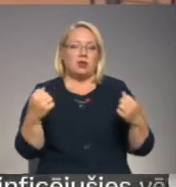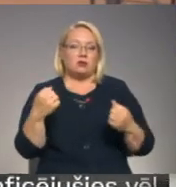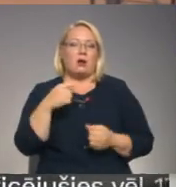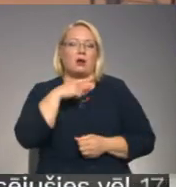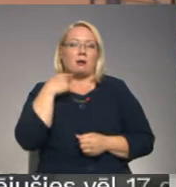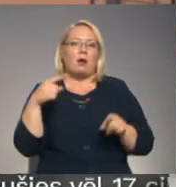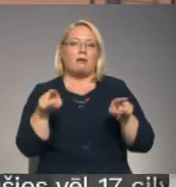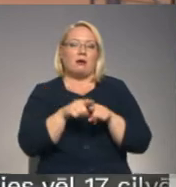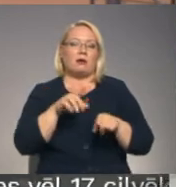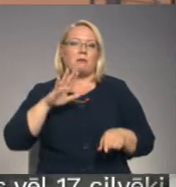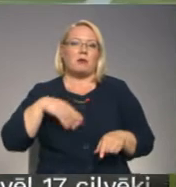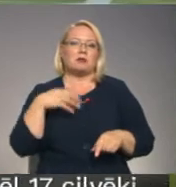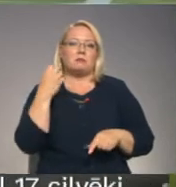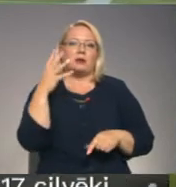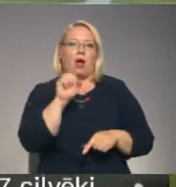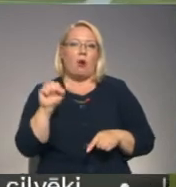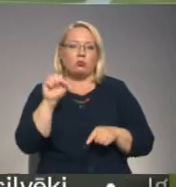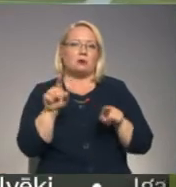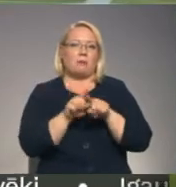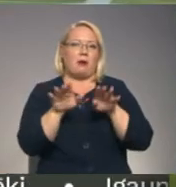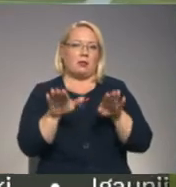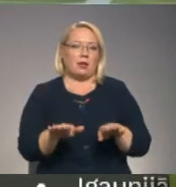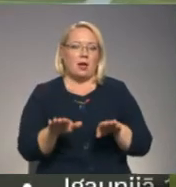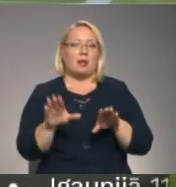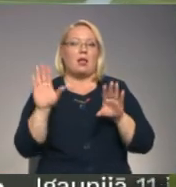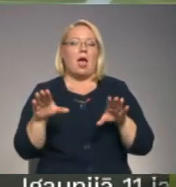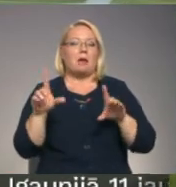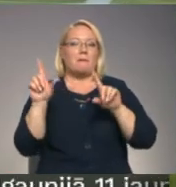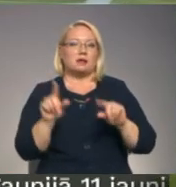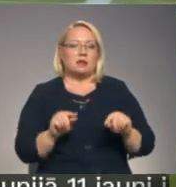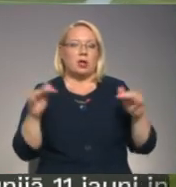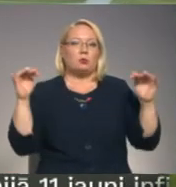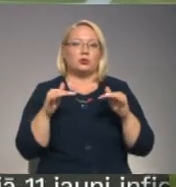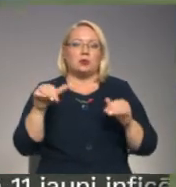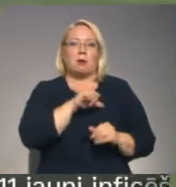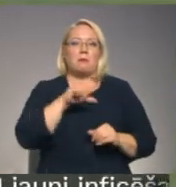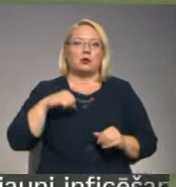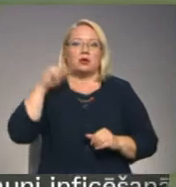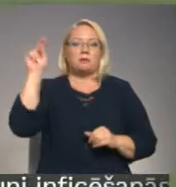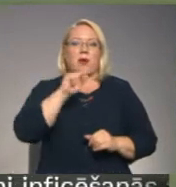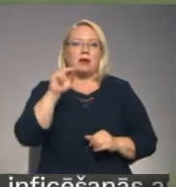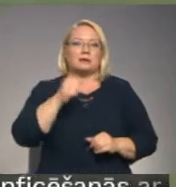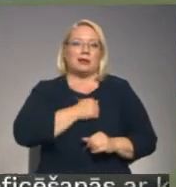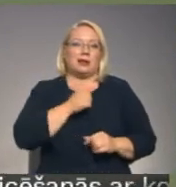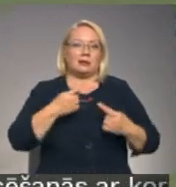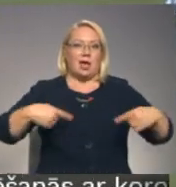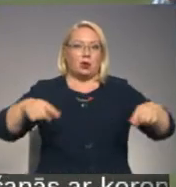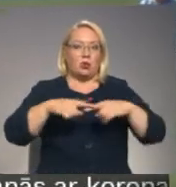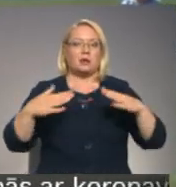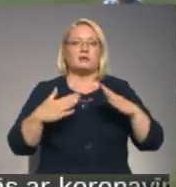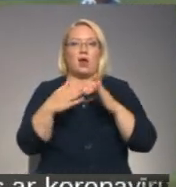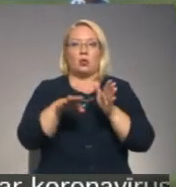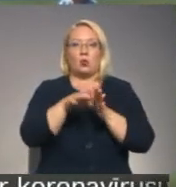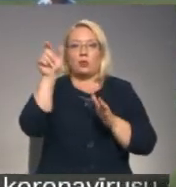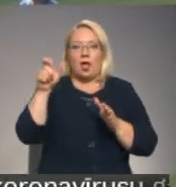15. augusta viņš paliek tāds pats. Lai mazinātu pūcēšanos arī pašas bazilikas teritorijā, svētku dalībnieki līdz arī iejas